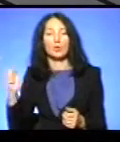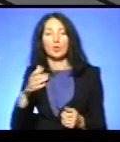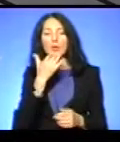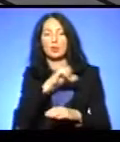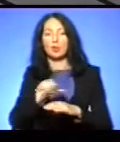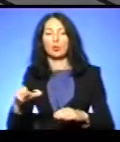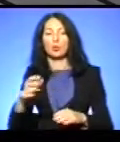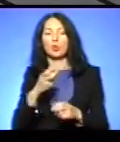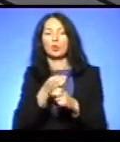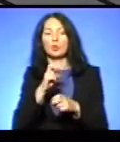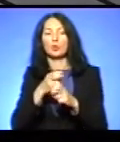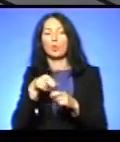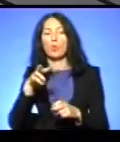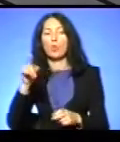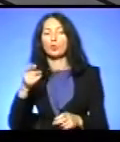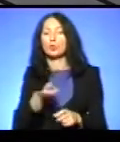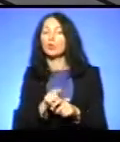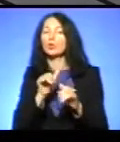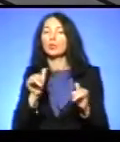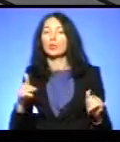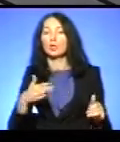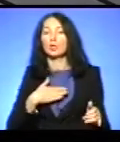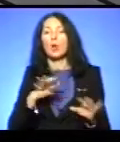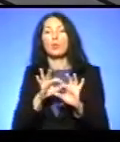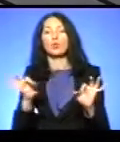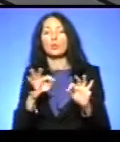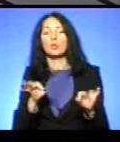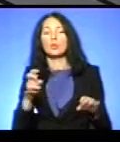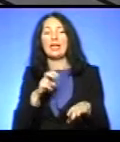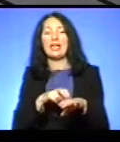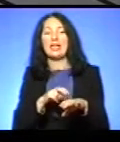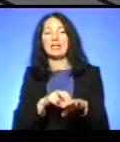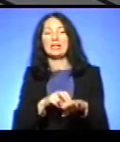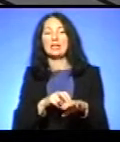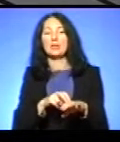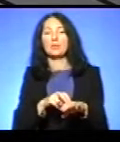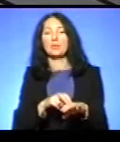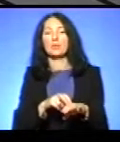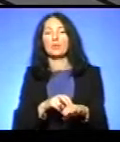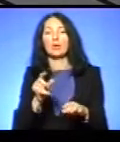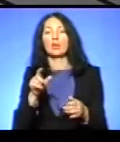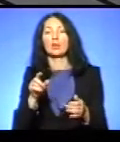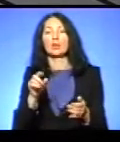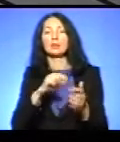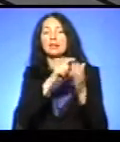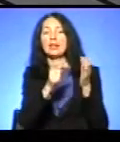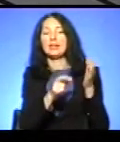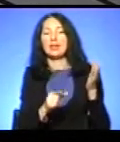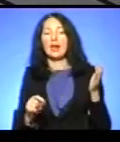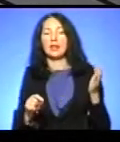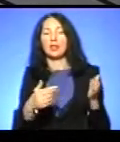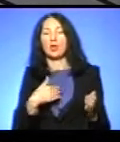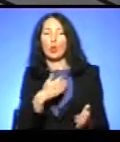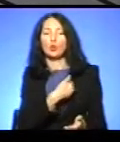мозку дуже поширено. Нам також розповіли лікар з Італії. Я хочу, щоб ми почули, тому що,